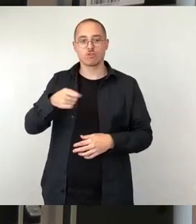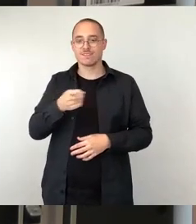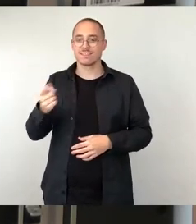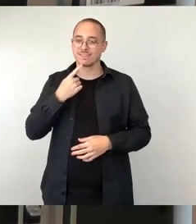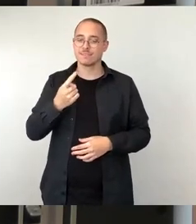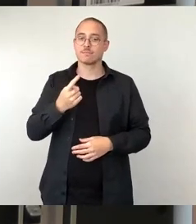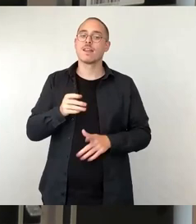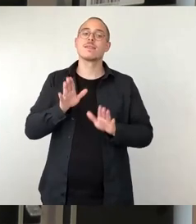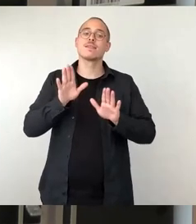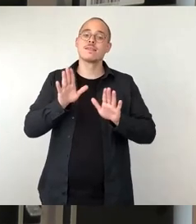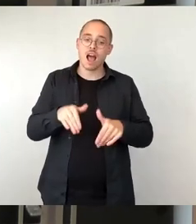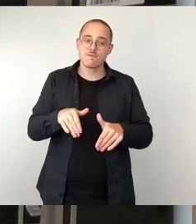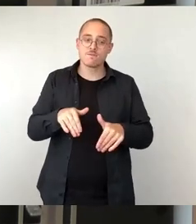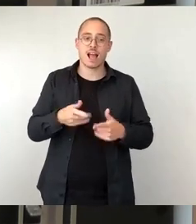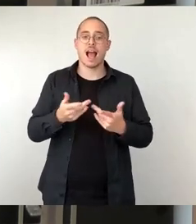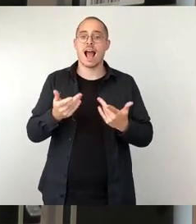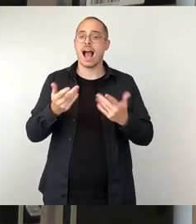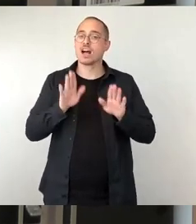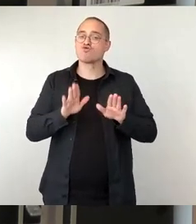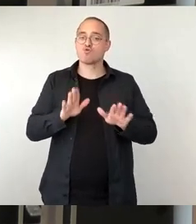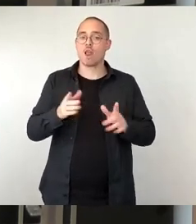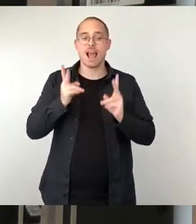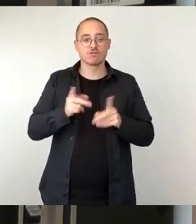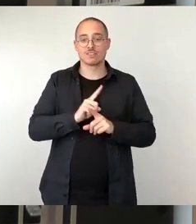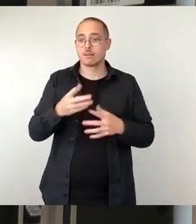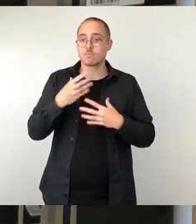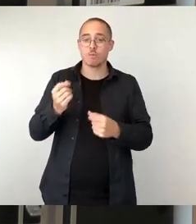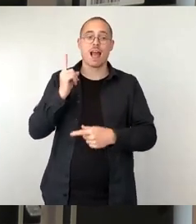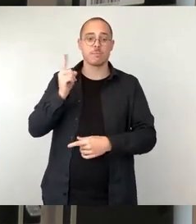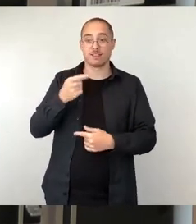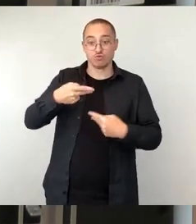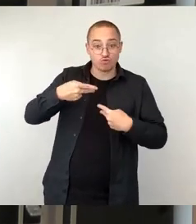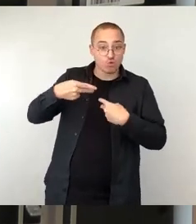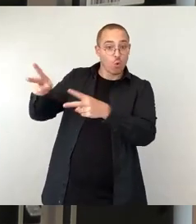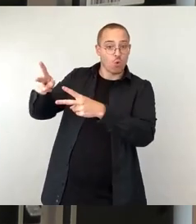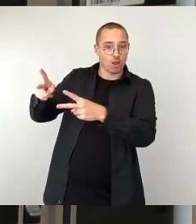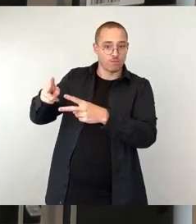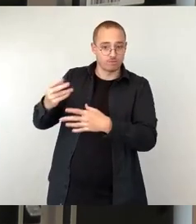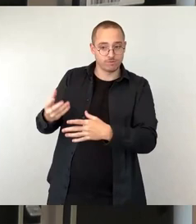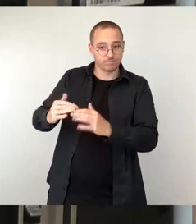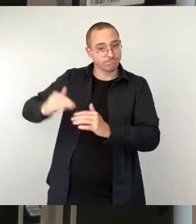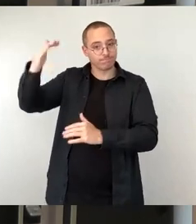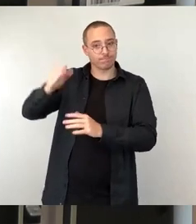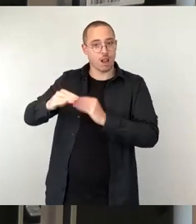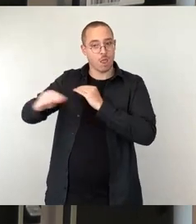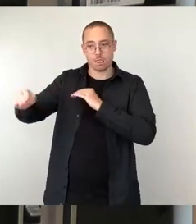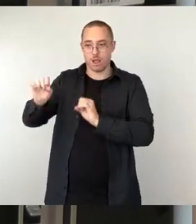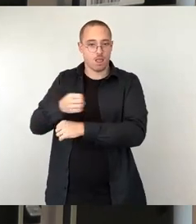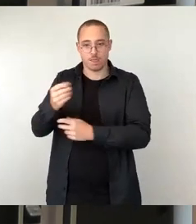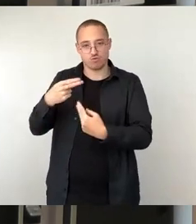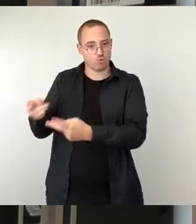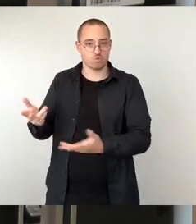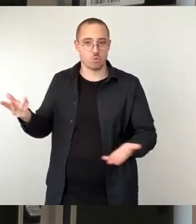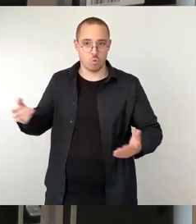Asylrecht bekommen, aber nicht in ihr Herkunftsland zurückkehren können. Das meint aber auch Familien mit